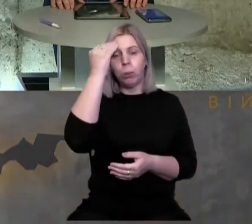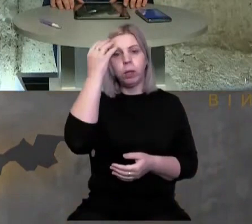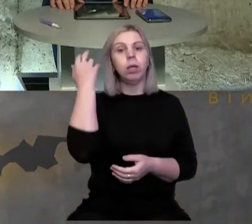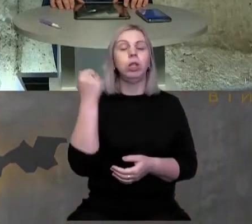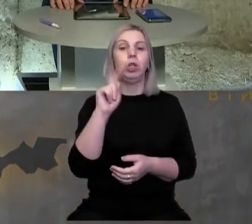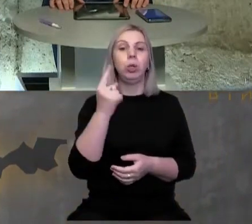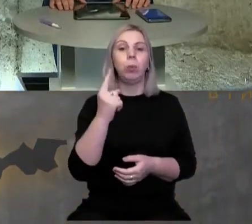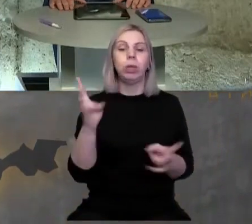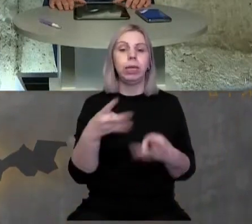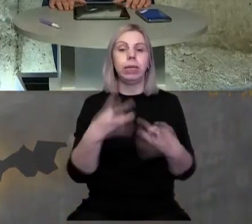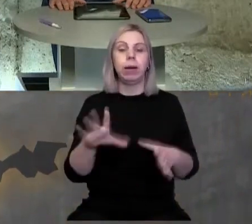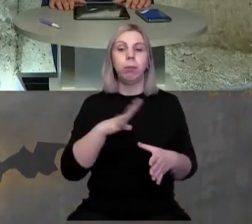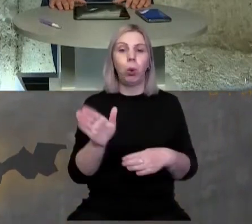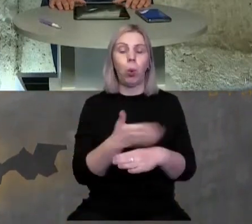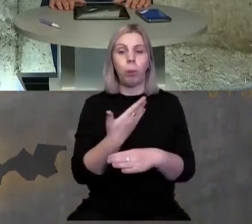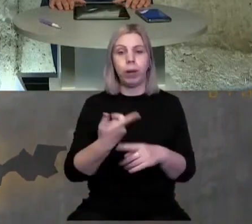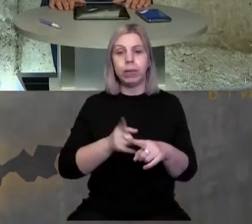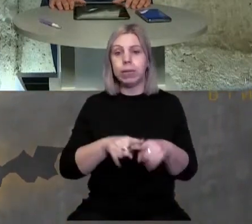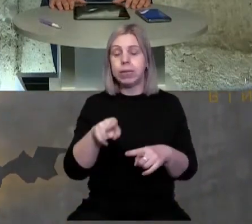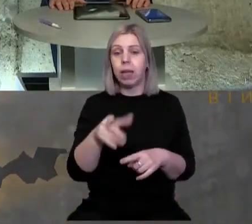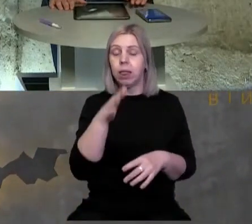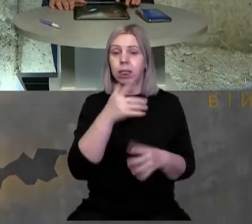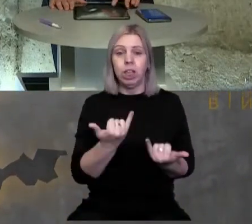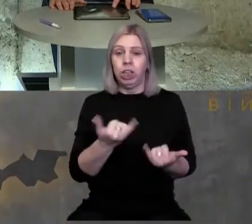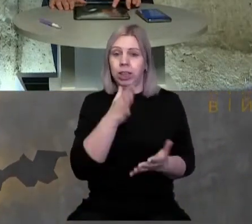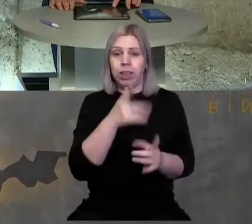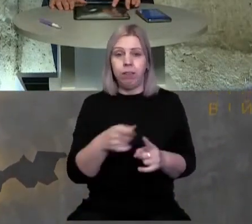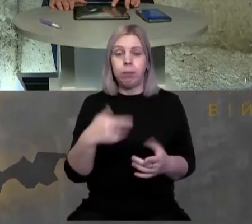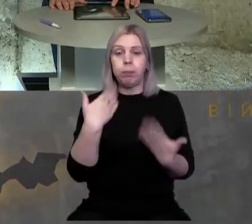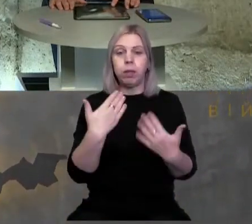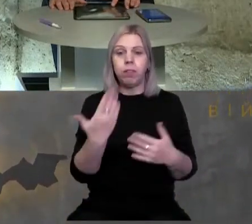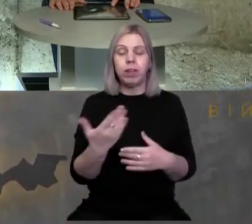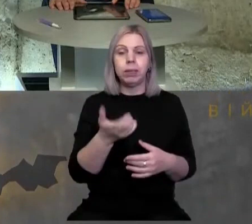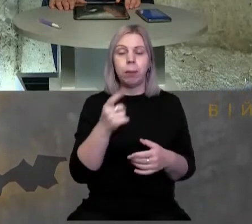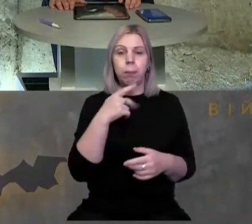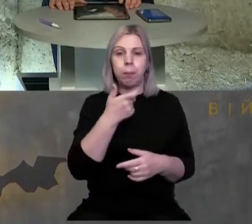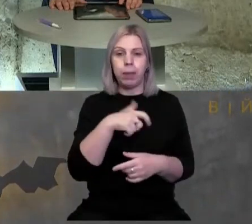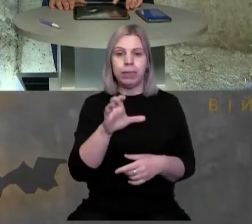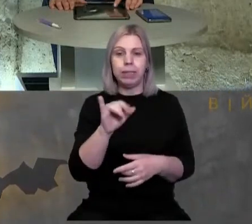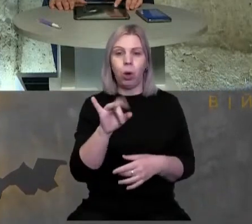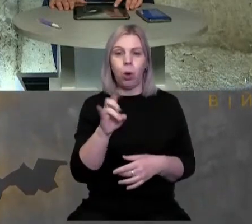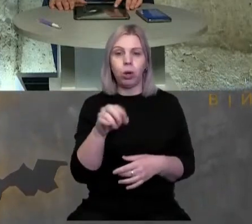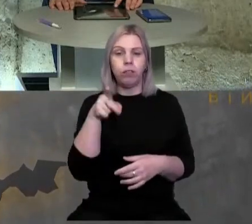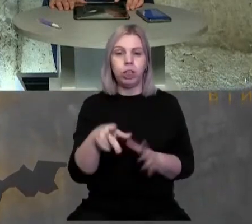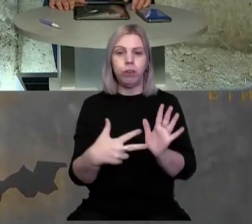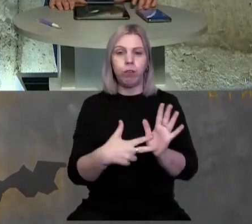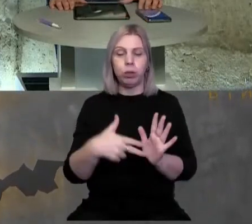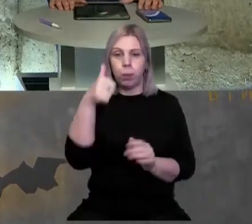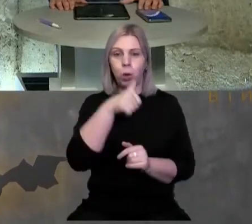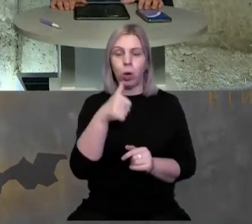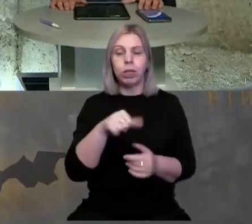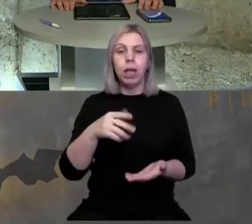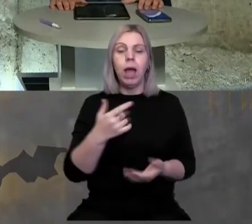чому не варто було демонтовувати це не на часі. І от спілкувалася перед вами з паном Степаном Сікорою, котрий ще в 2008 році